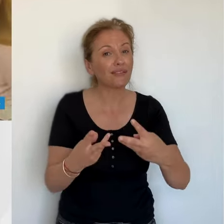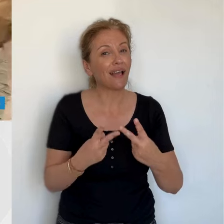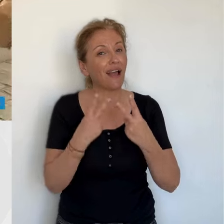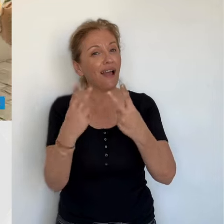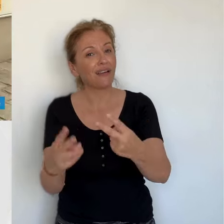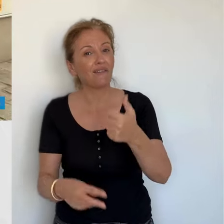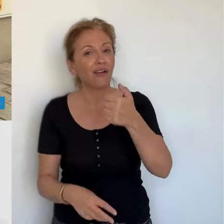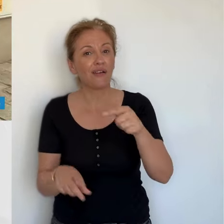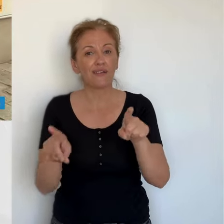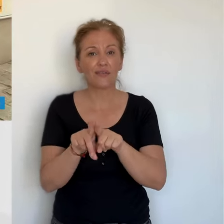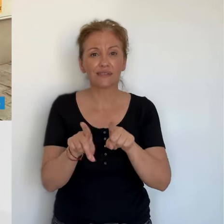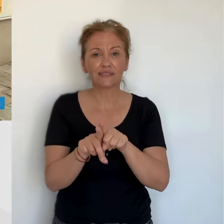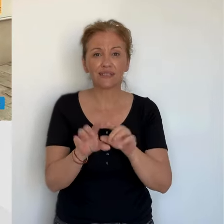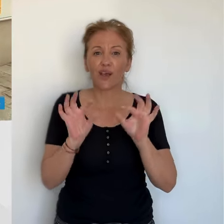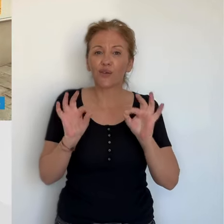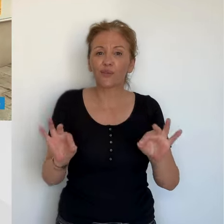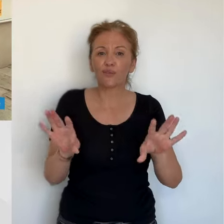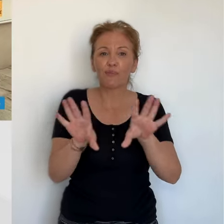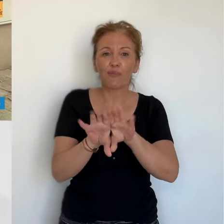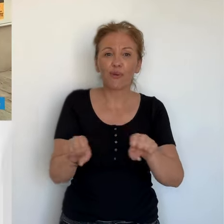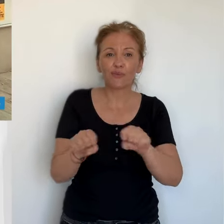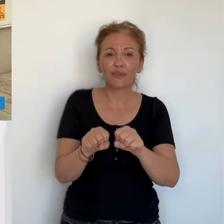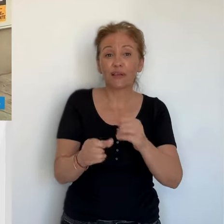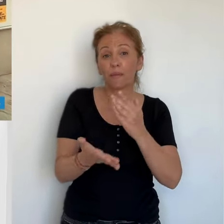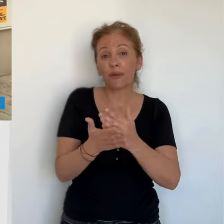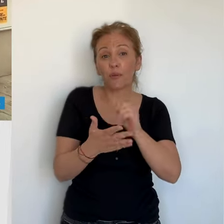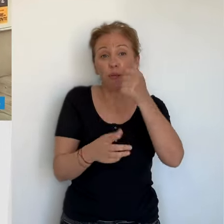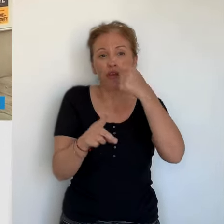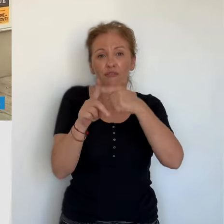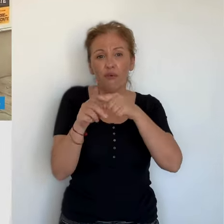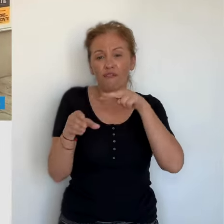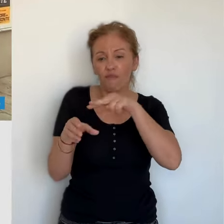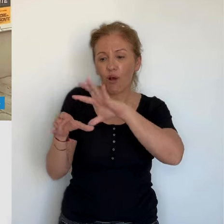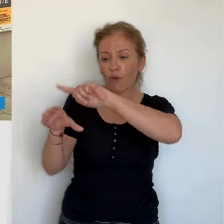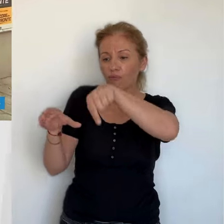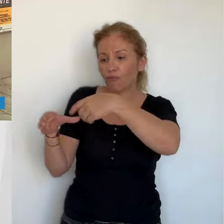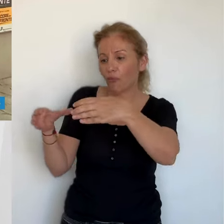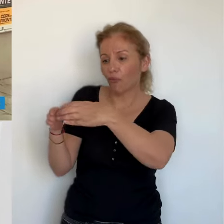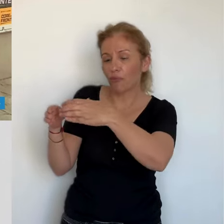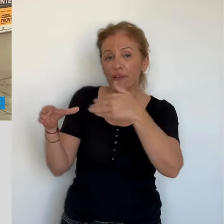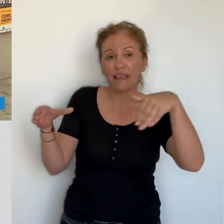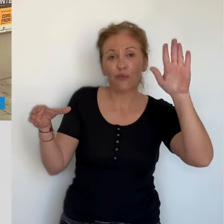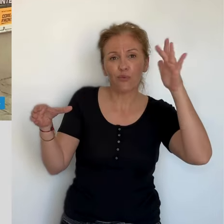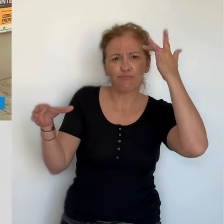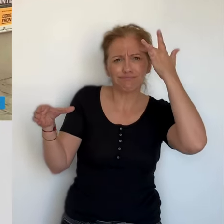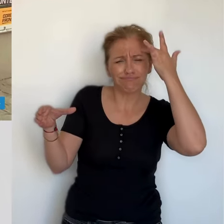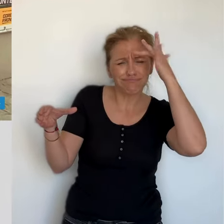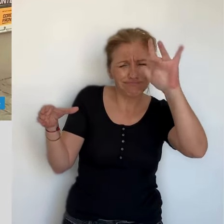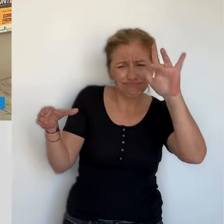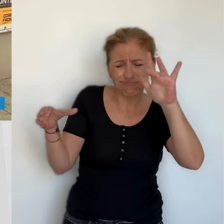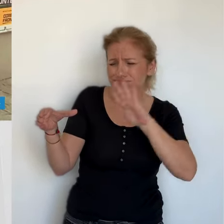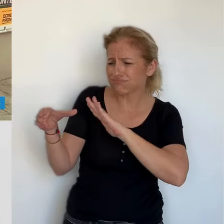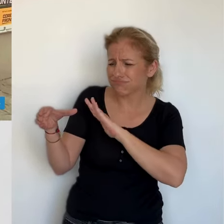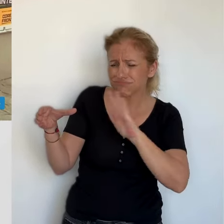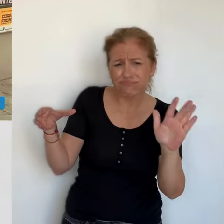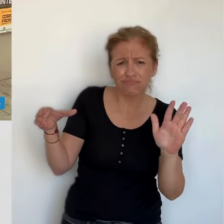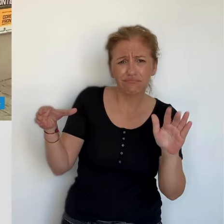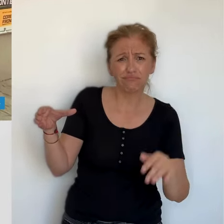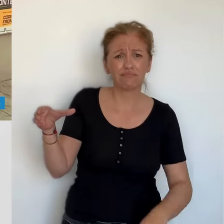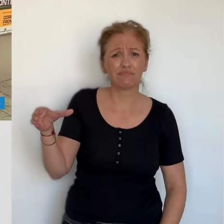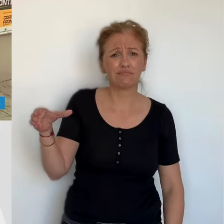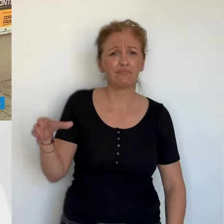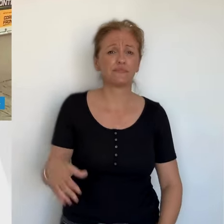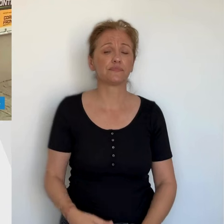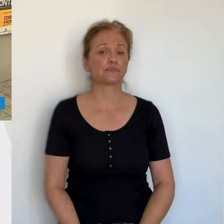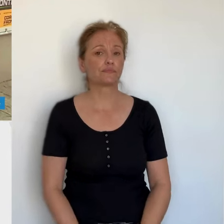le produit, un bon produit marketing qui a déferlé en Corse aussi. C'est